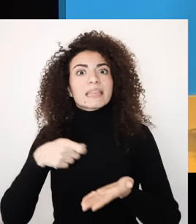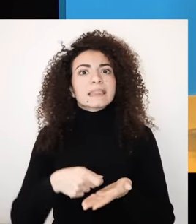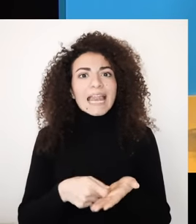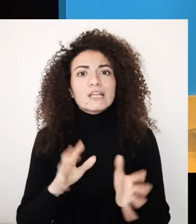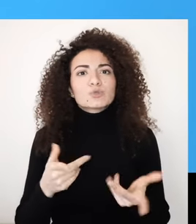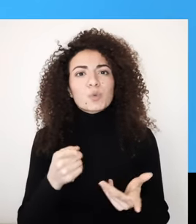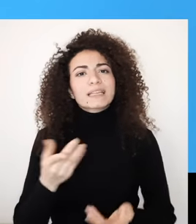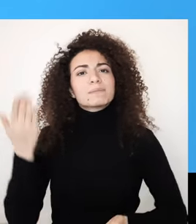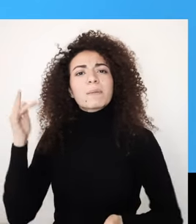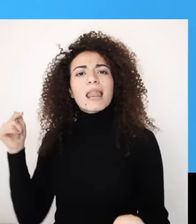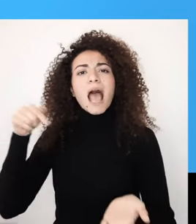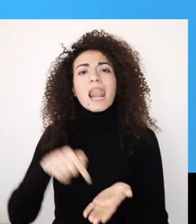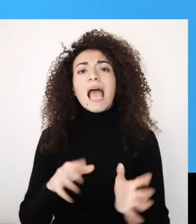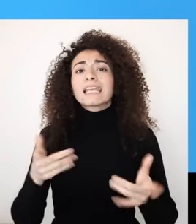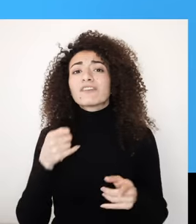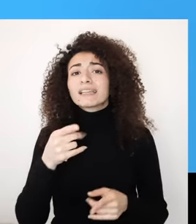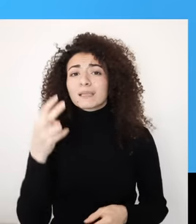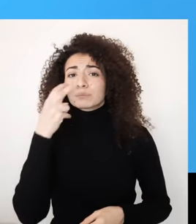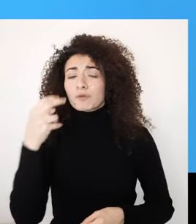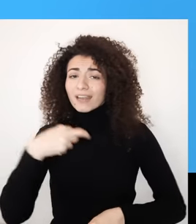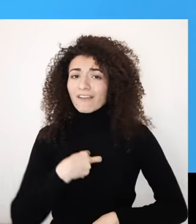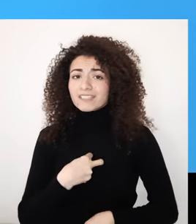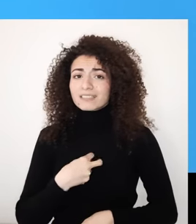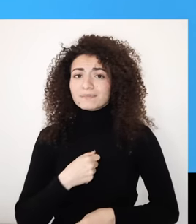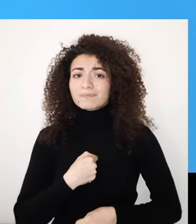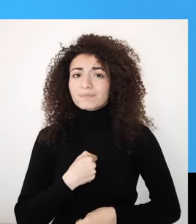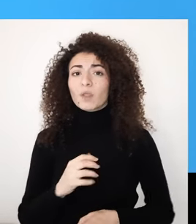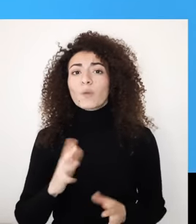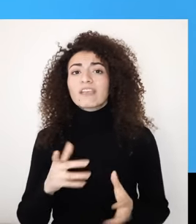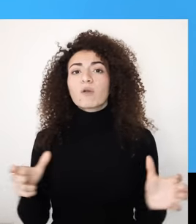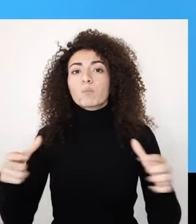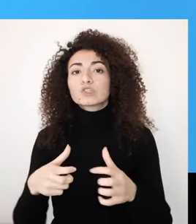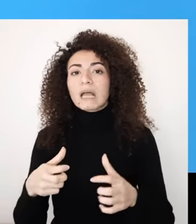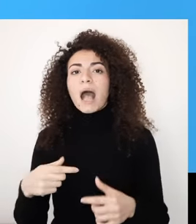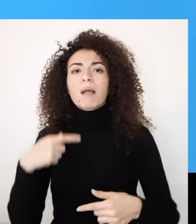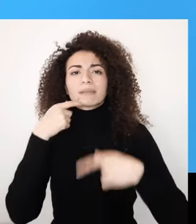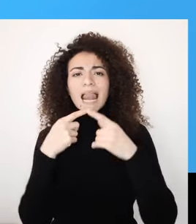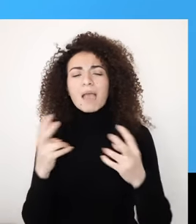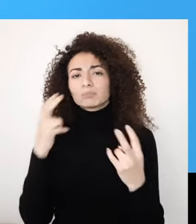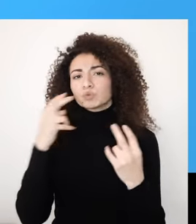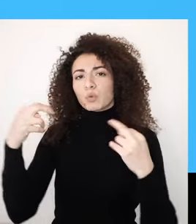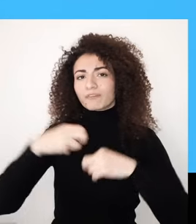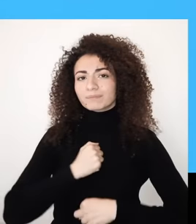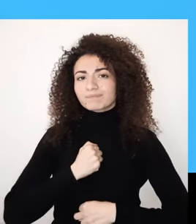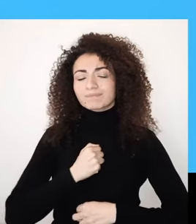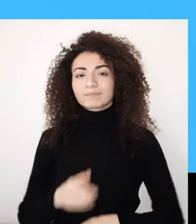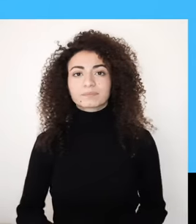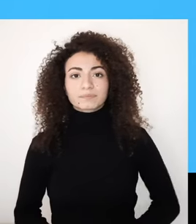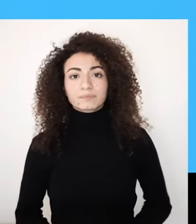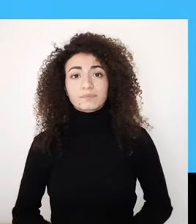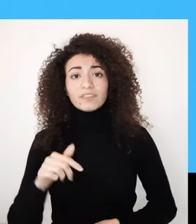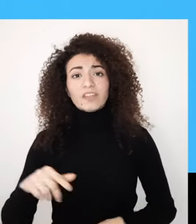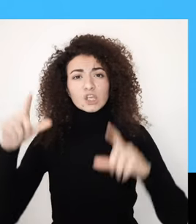بتاريخك بالإضافة إلى صور نمطية بينسبة المجتمع للأشخاص والإعاقة رح